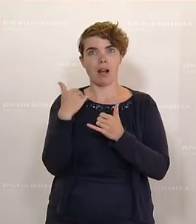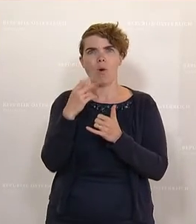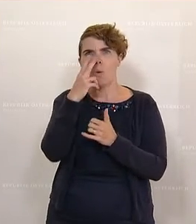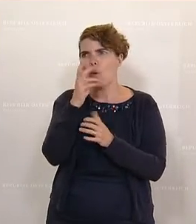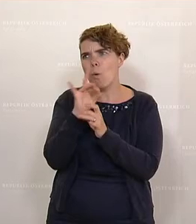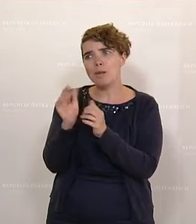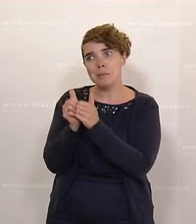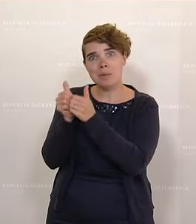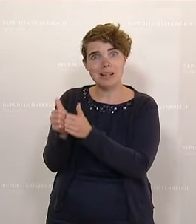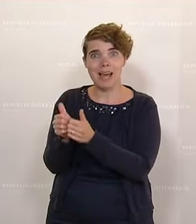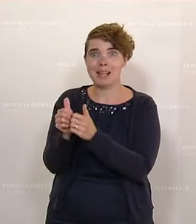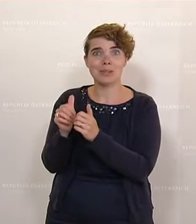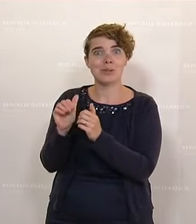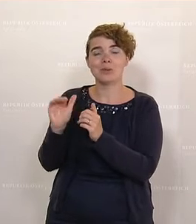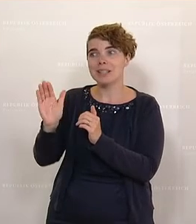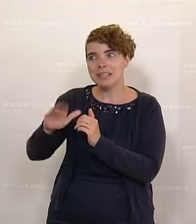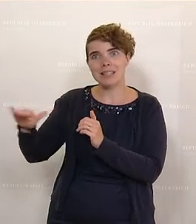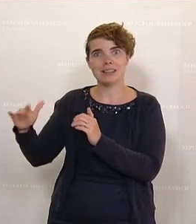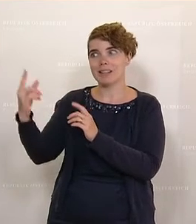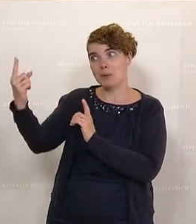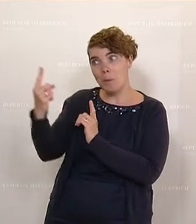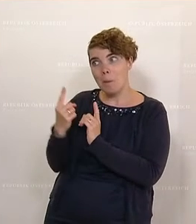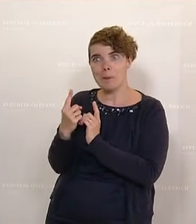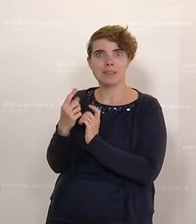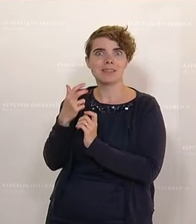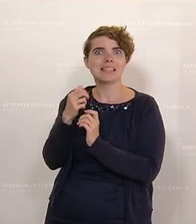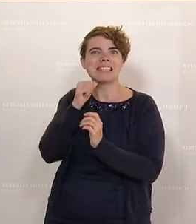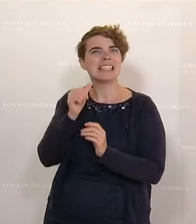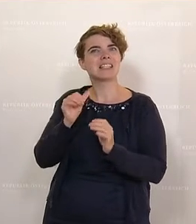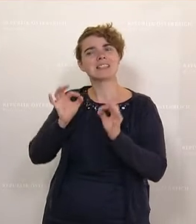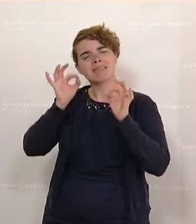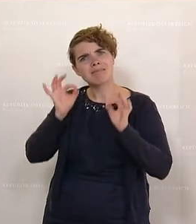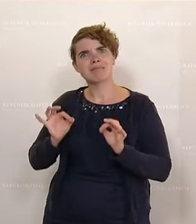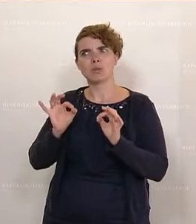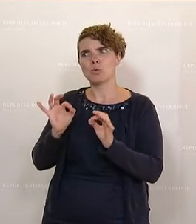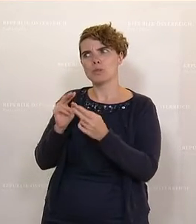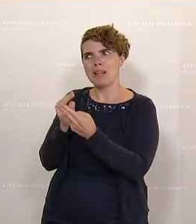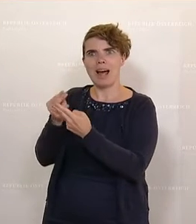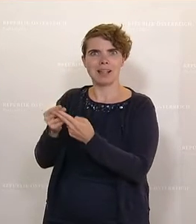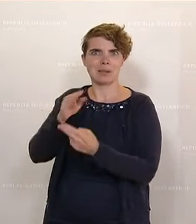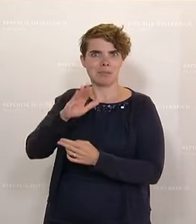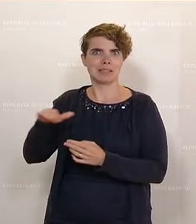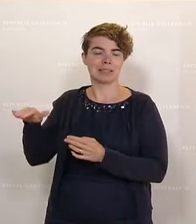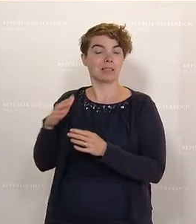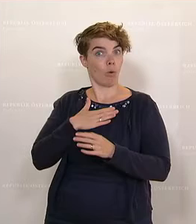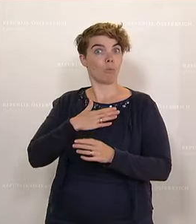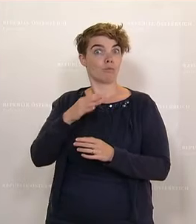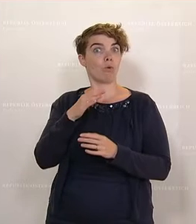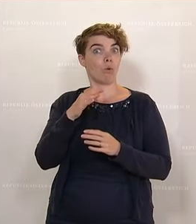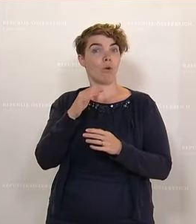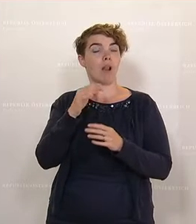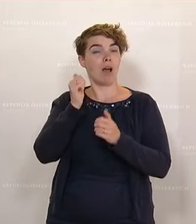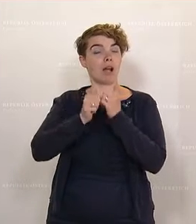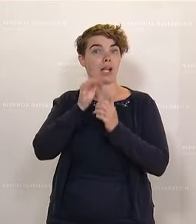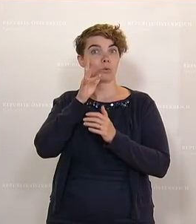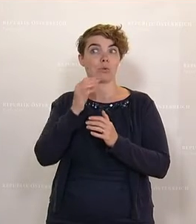minderjährige Flüchtlinge nicht adäquat kindergerecht untergebracht wurden. Und das, obwohl der Rechnungshof das massiv kritisiert hat. Wir